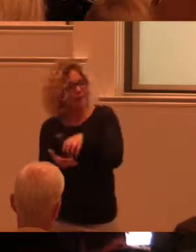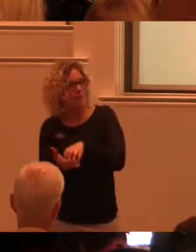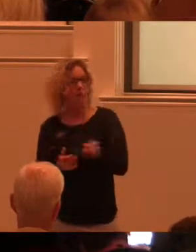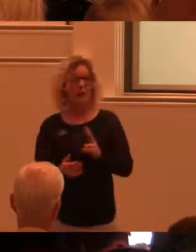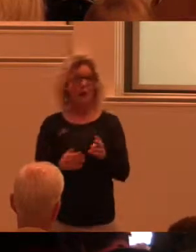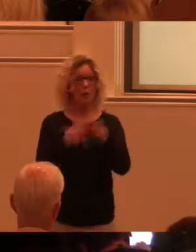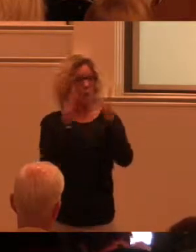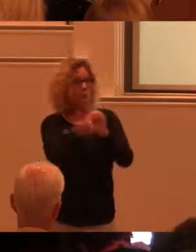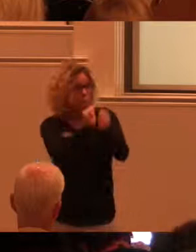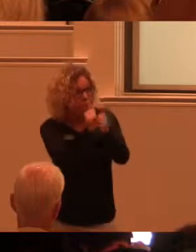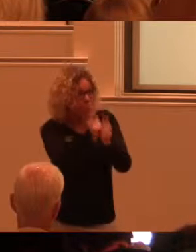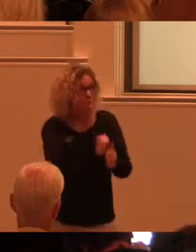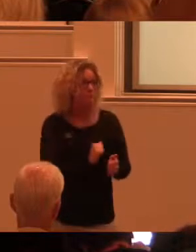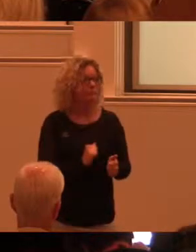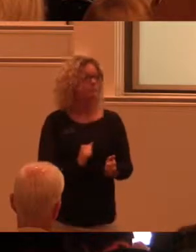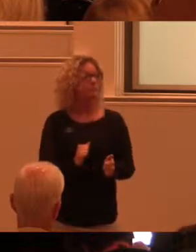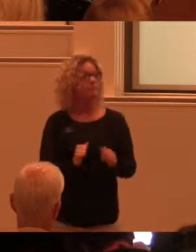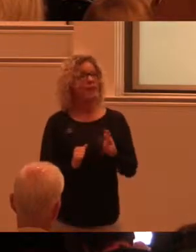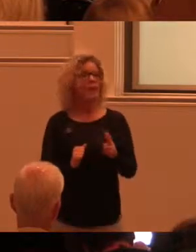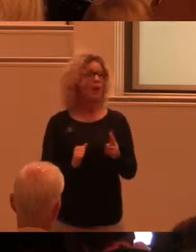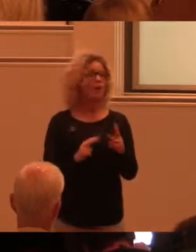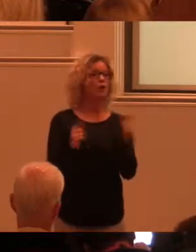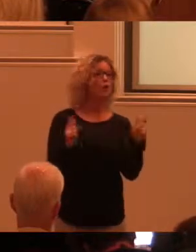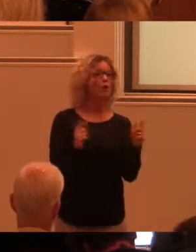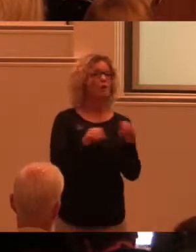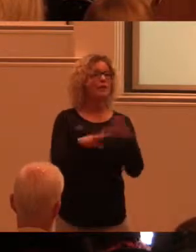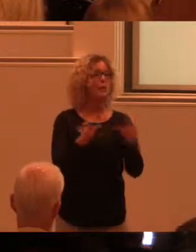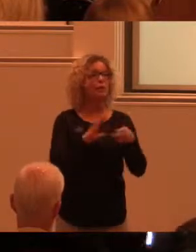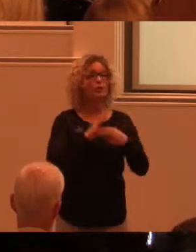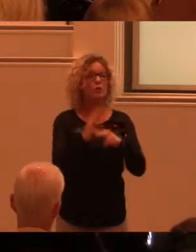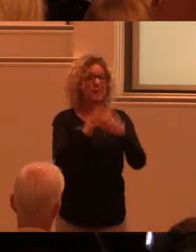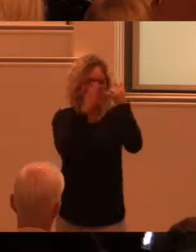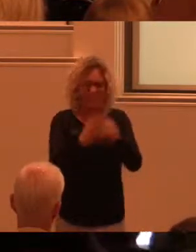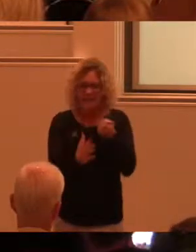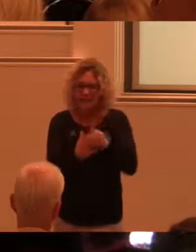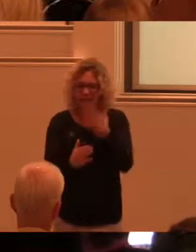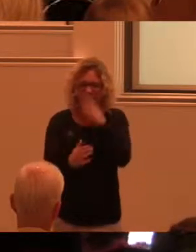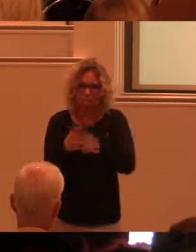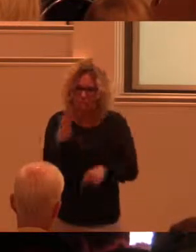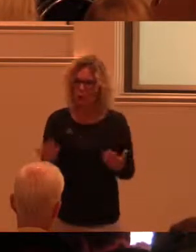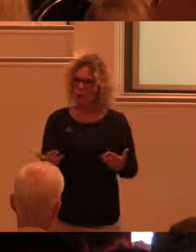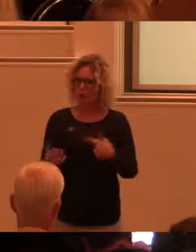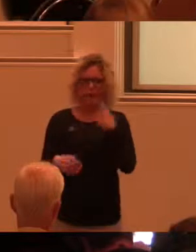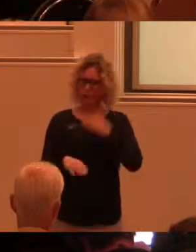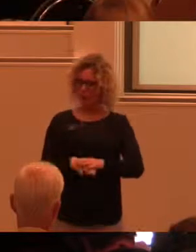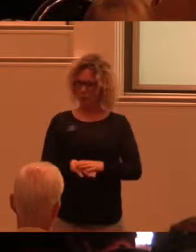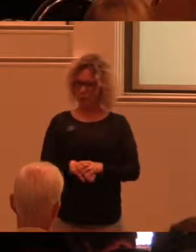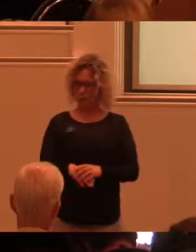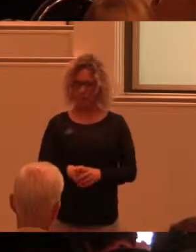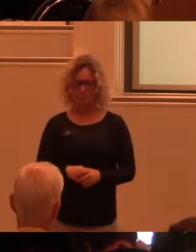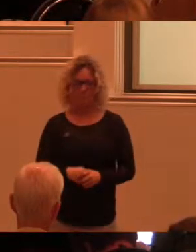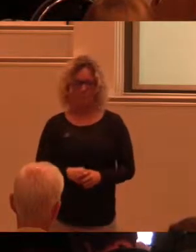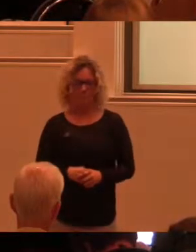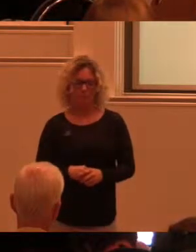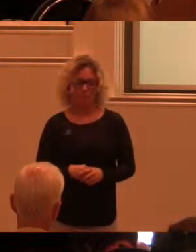renoverar ett hus? Eller vad det nu är inför ett nytt informationssystem? Eller vad vi gör för någonting? Det nya